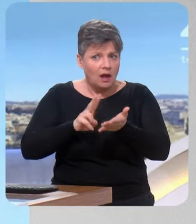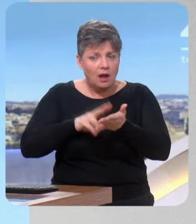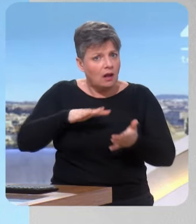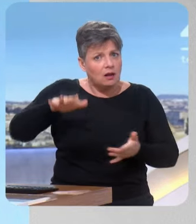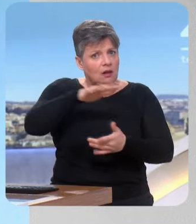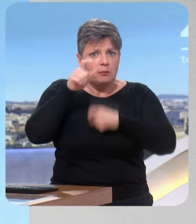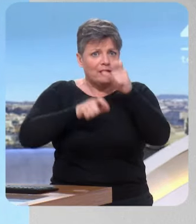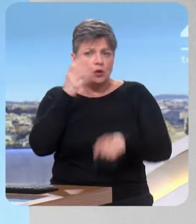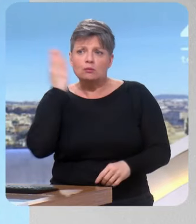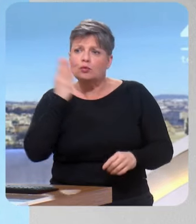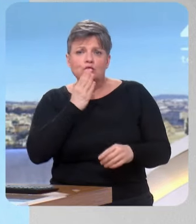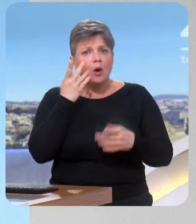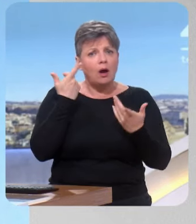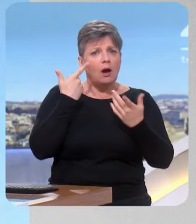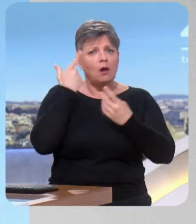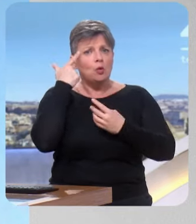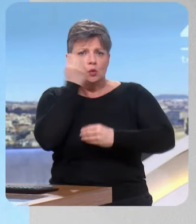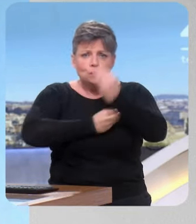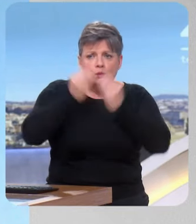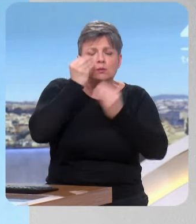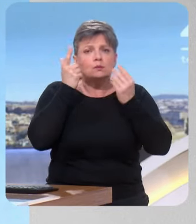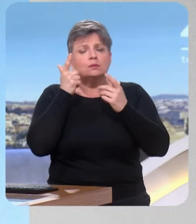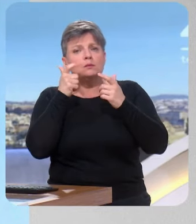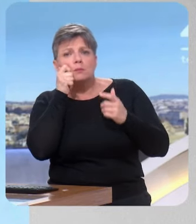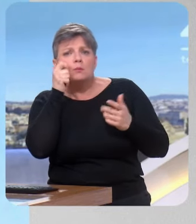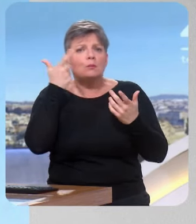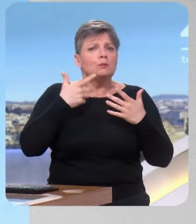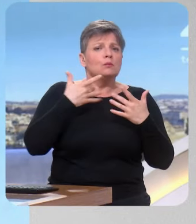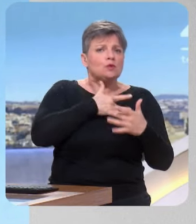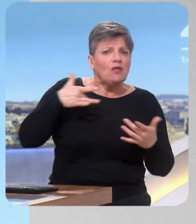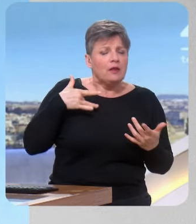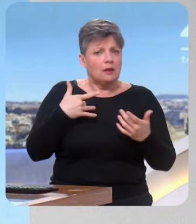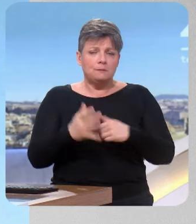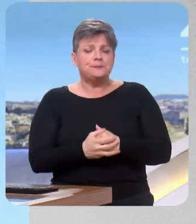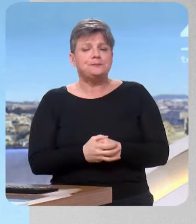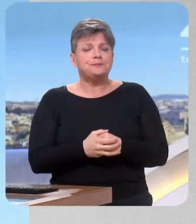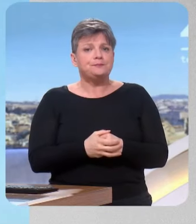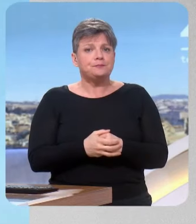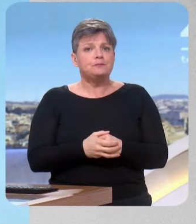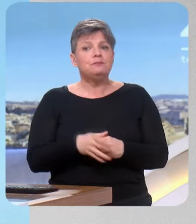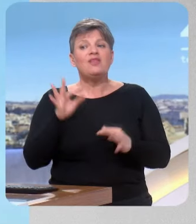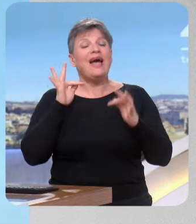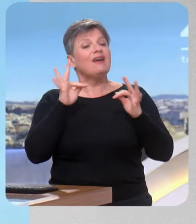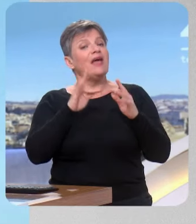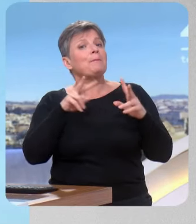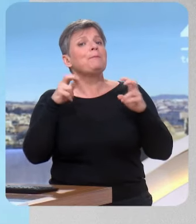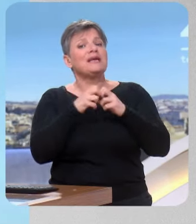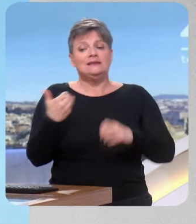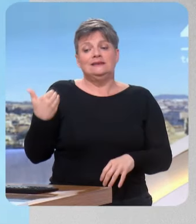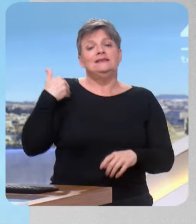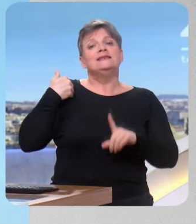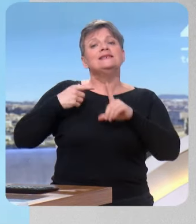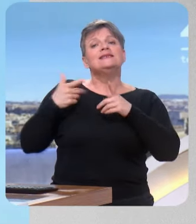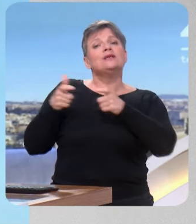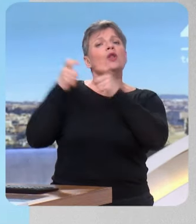produits pour l'ensemble des Français. Et aujourd'hui, le fait de limiter les promotions fait baisser la consommation. On va passer au sujet qui fâche les prix. L'INSEE a révélé les chiffres de l